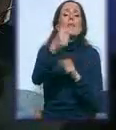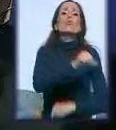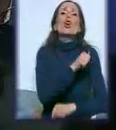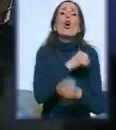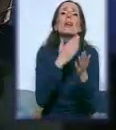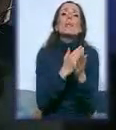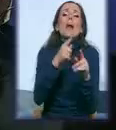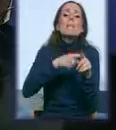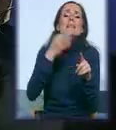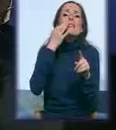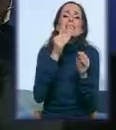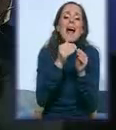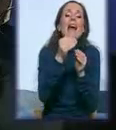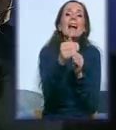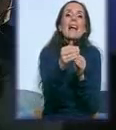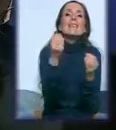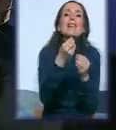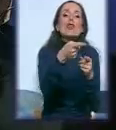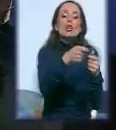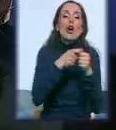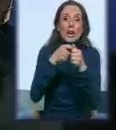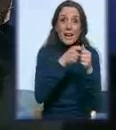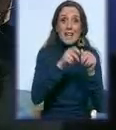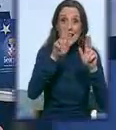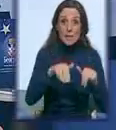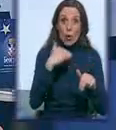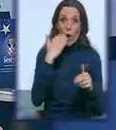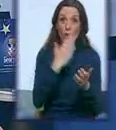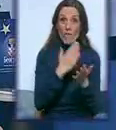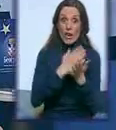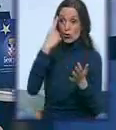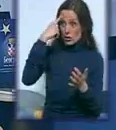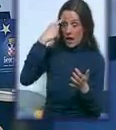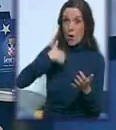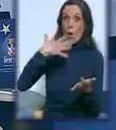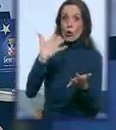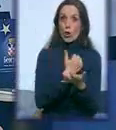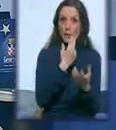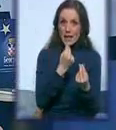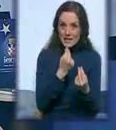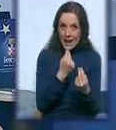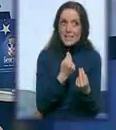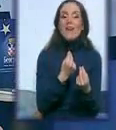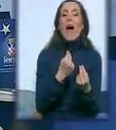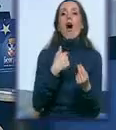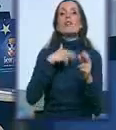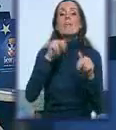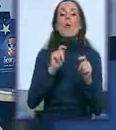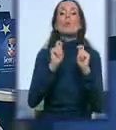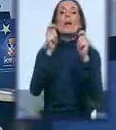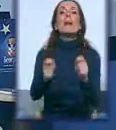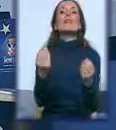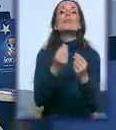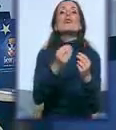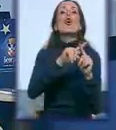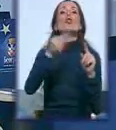jer bi onda mogli, ukoliko znaju organizacije, da su već tu i da su dobile sredstva da apliciraju, jer negdje do aprila meseca